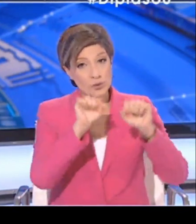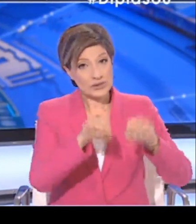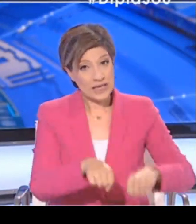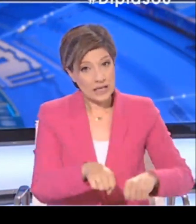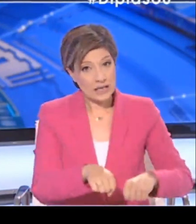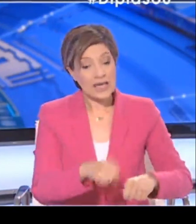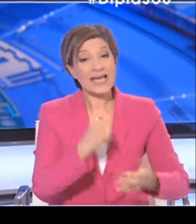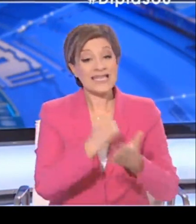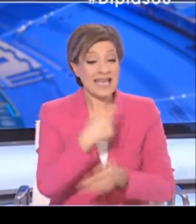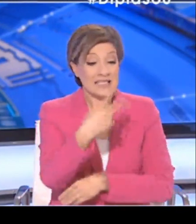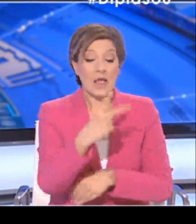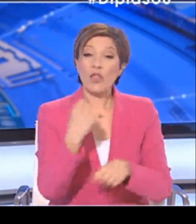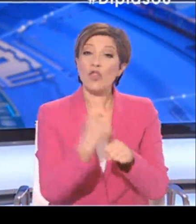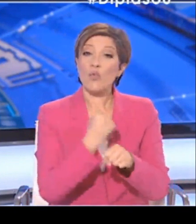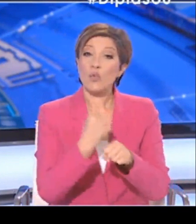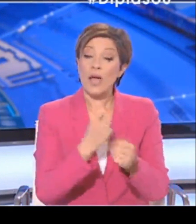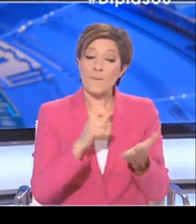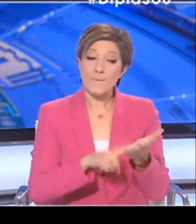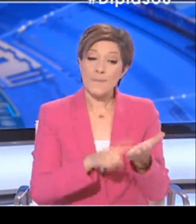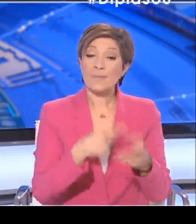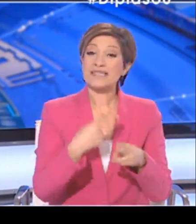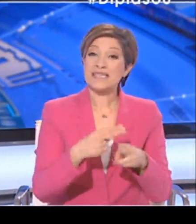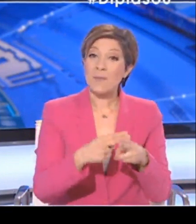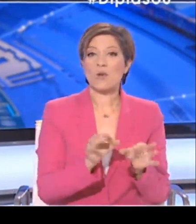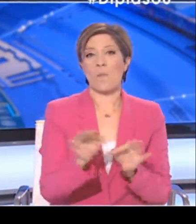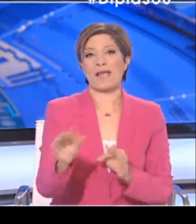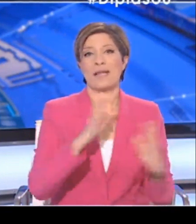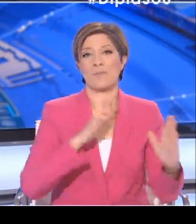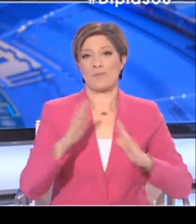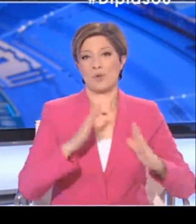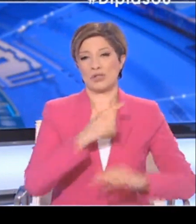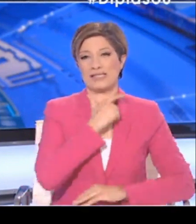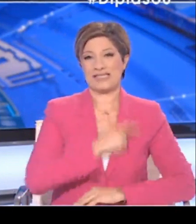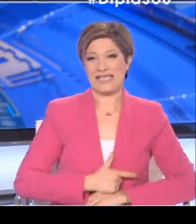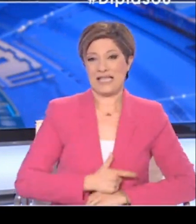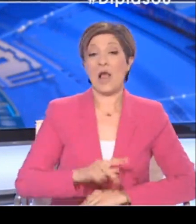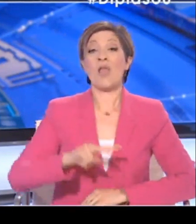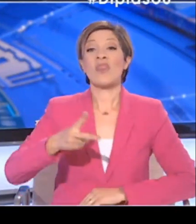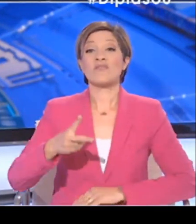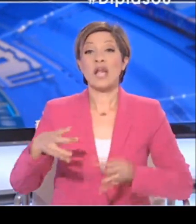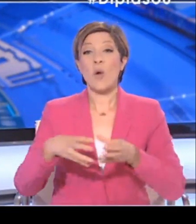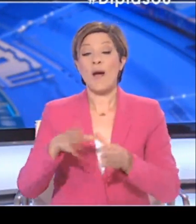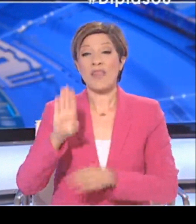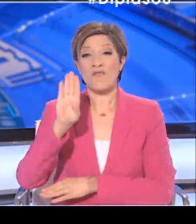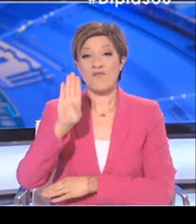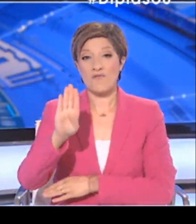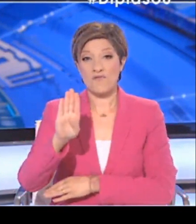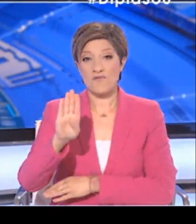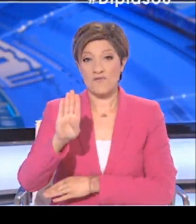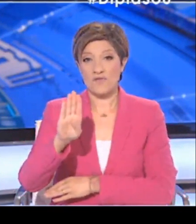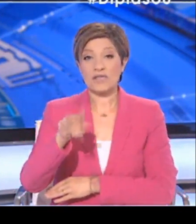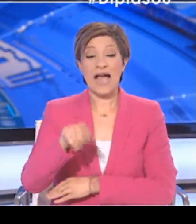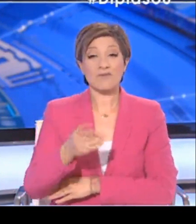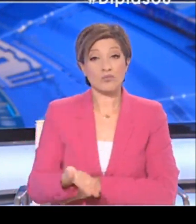μπορούν στον χώρο της δουλειάς να τηρήσουν τις απαραίτητες αποστάσεις και τα μέτρα υγιεινής. Και η δεύτερη ομάδα είναι τα άτομα που ανήκουν στην ομάδα